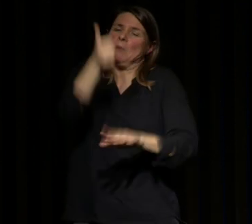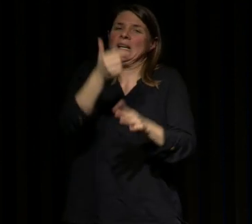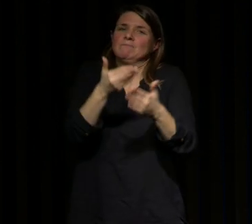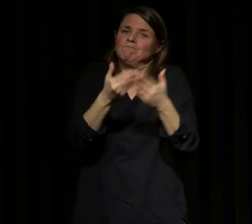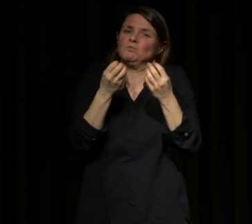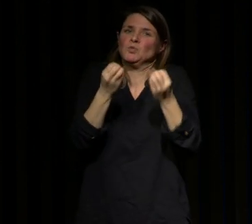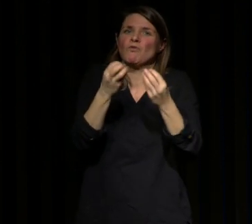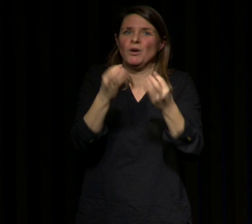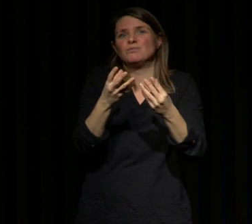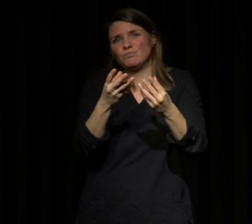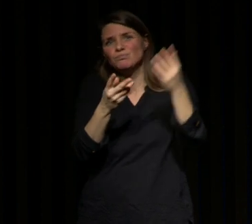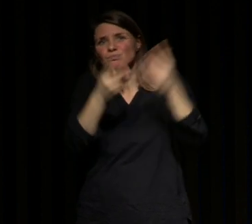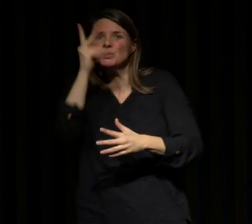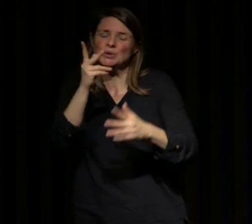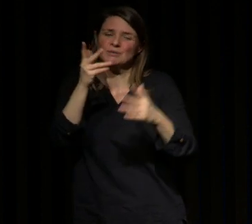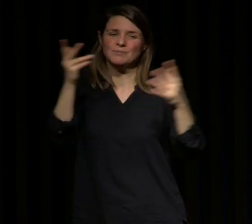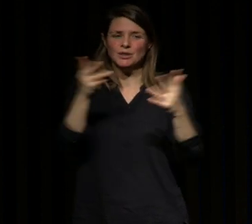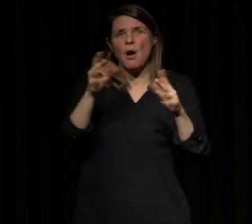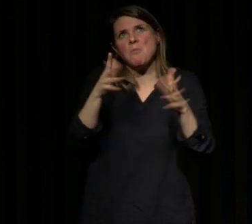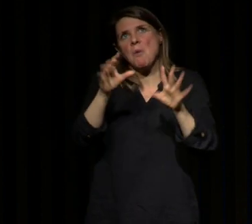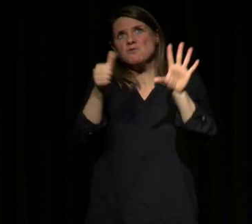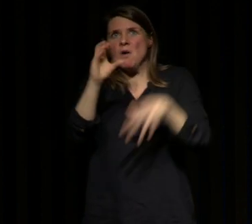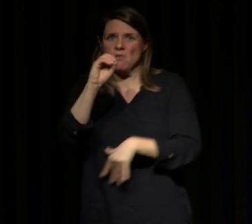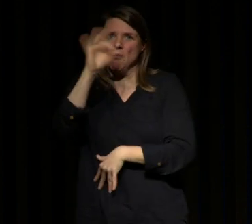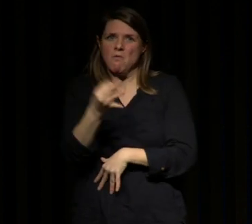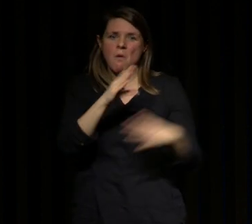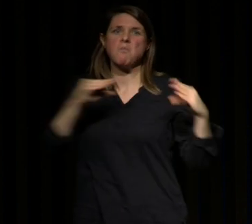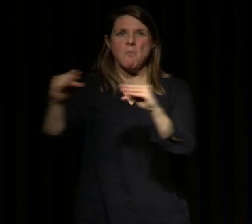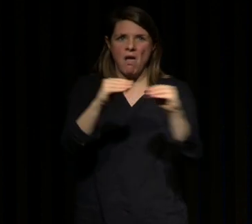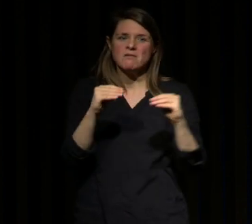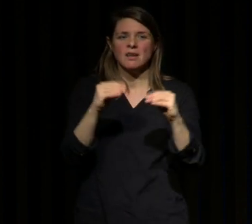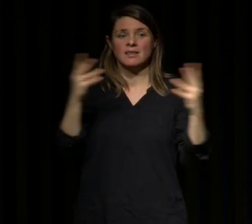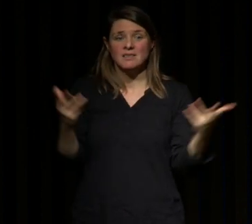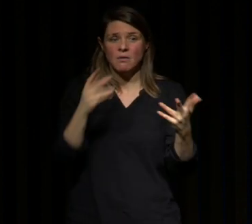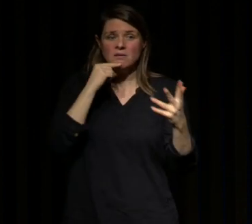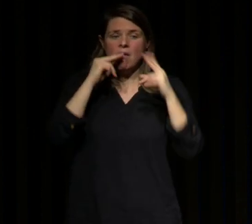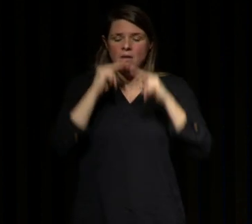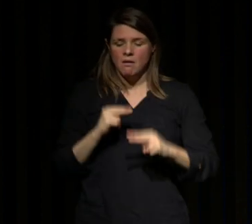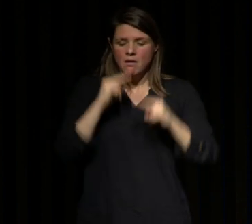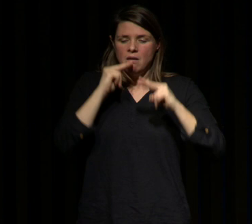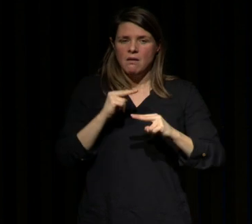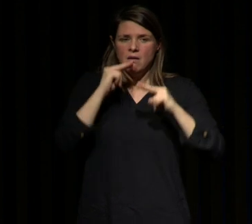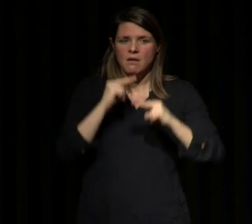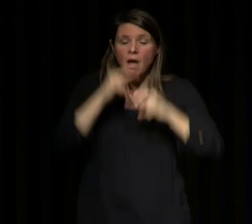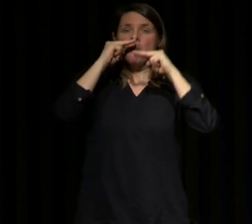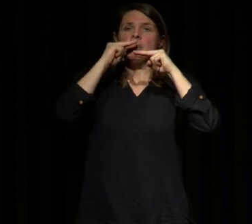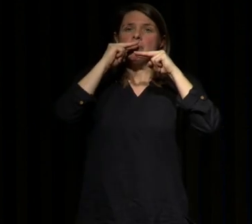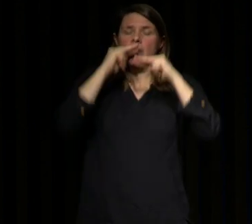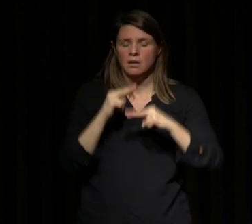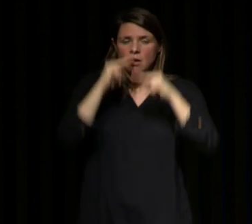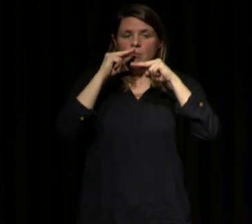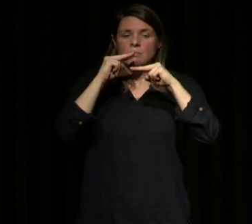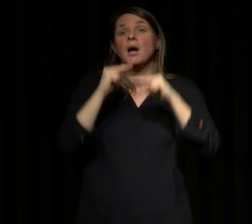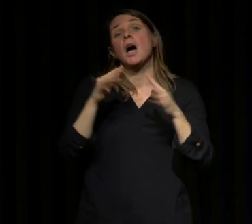traite dans le centre de sommeil ça concerne à peu près 60% de la population c'est le syndrome d'apnée obstructive du sommeil ça touche à peu près 8